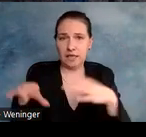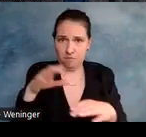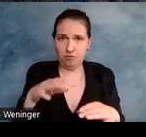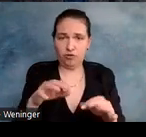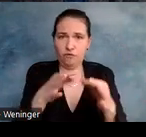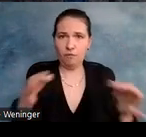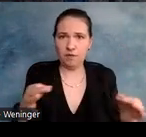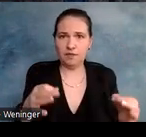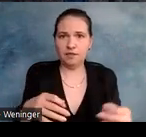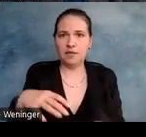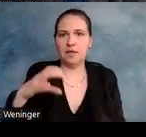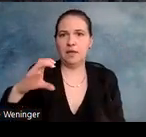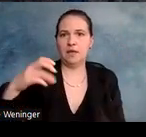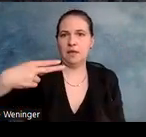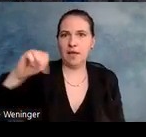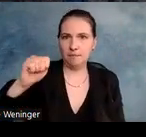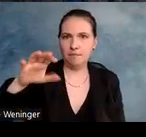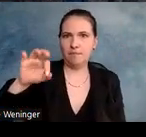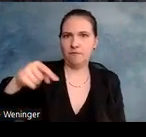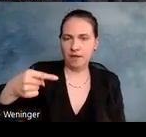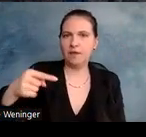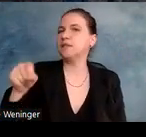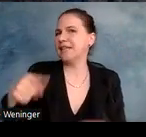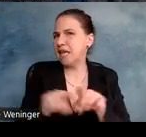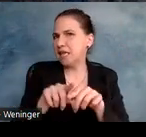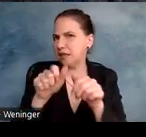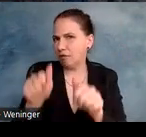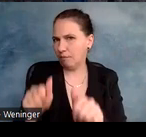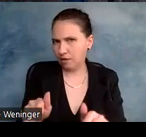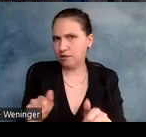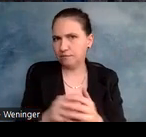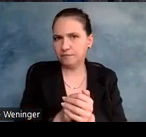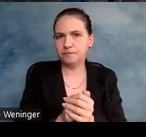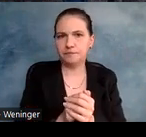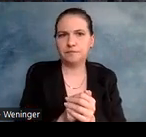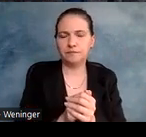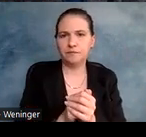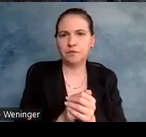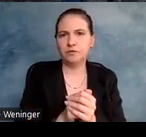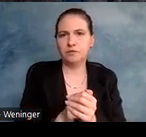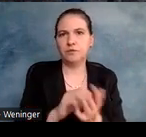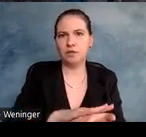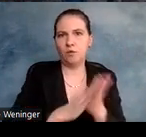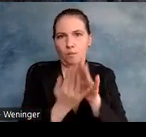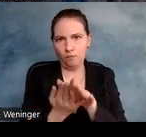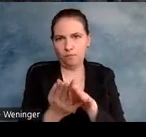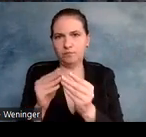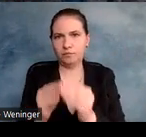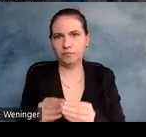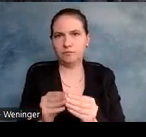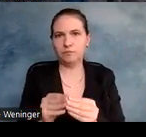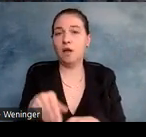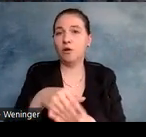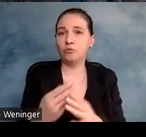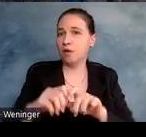verwenden, so ein ähnliches Format und dann entsprechend konvertieren. Zum Teil kann man es auch dann